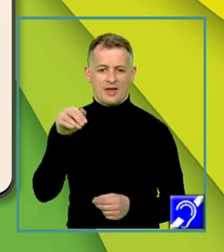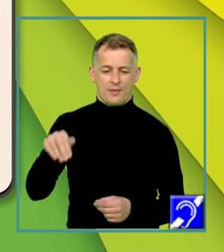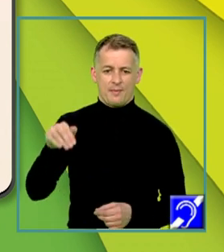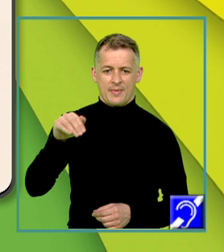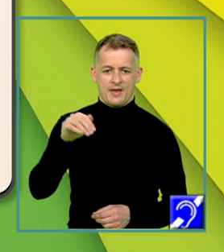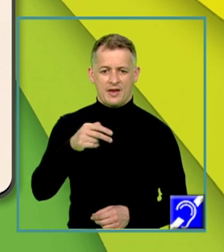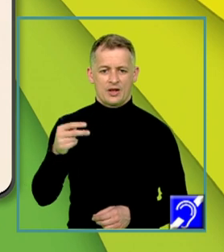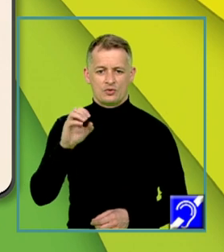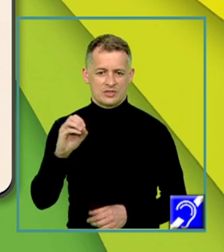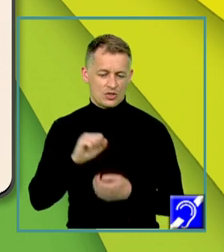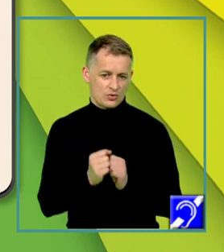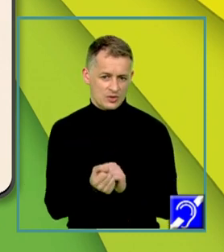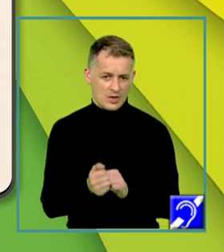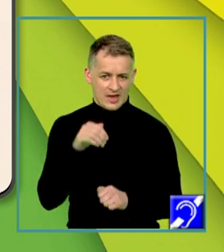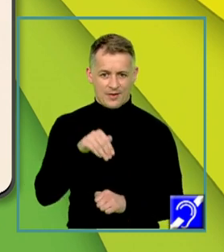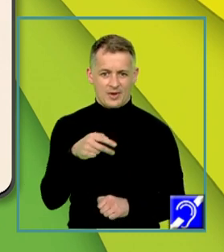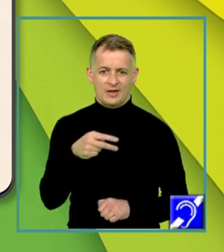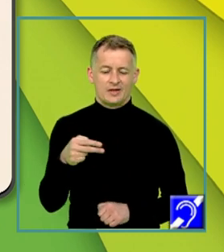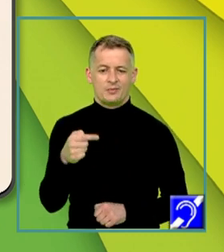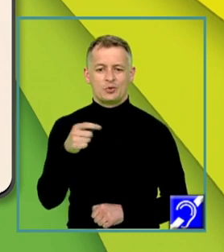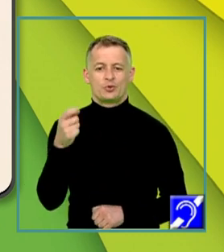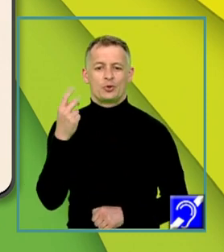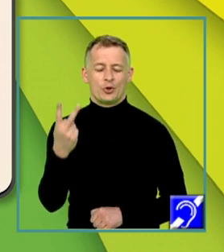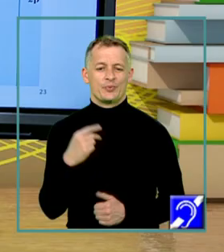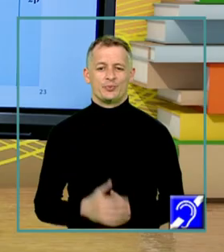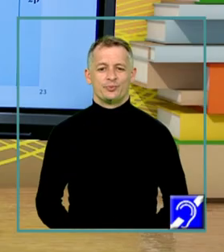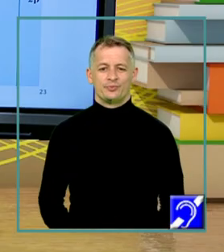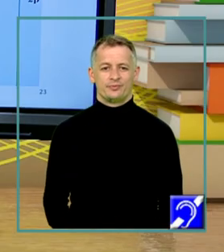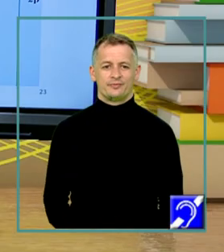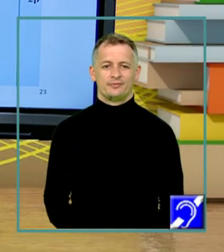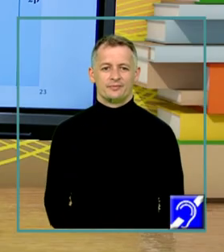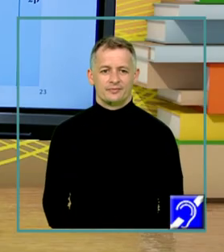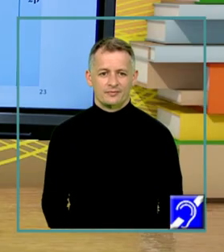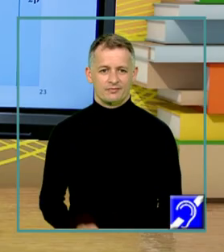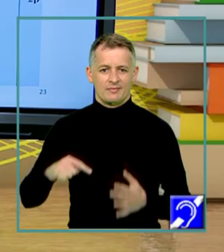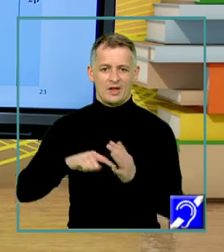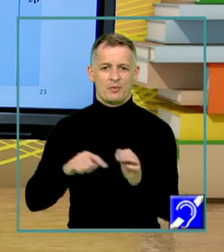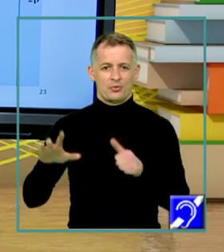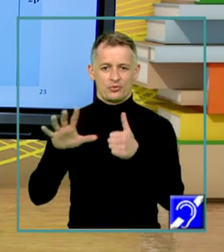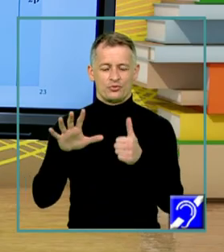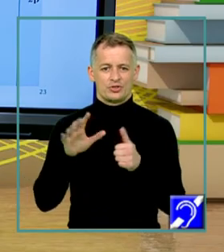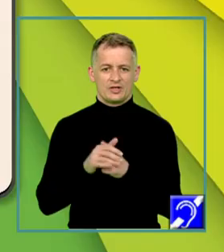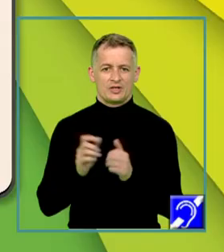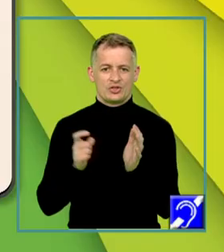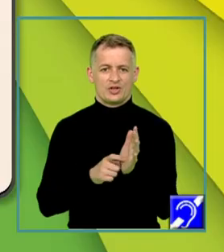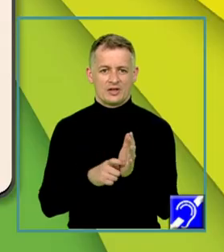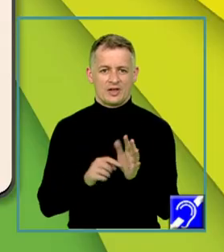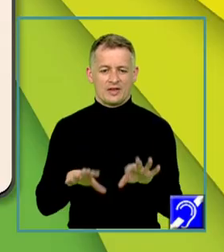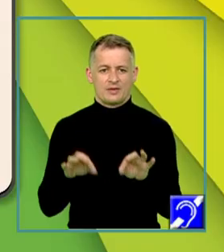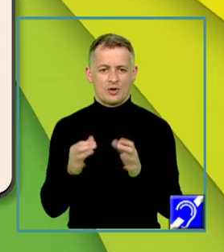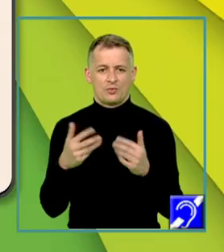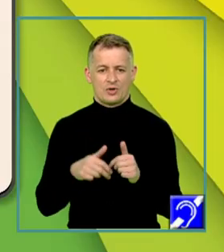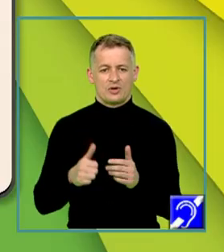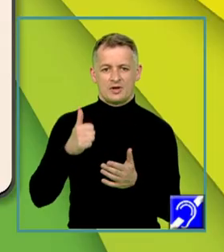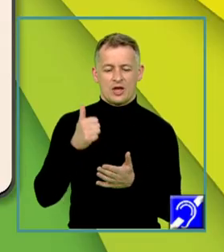cu 0 sau M egal cu minus 2. La punctul 6 se cere determinarea numărului natural